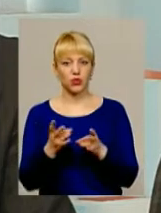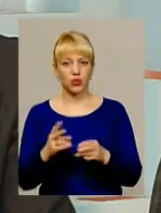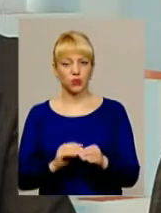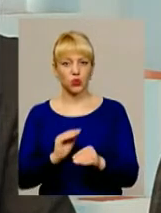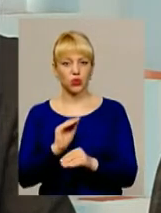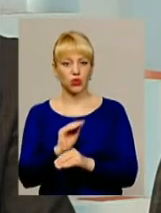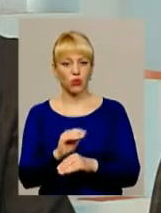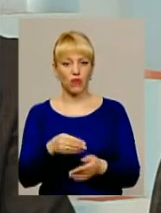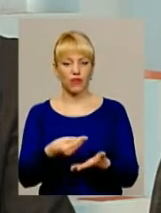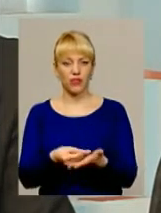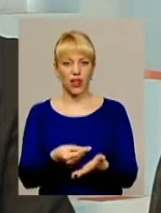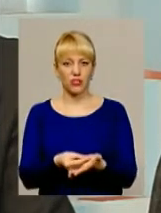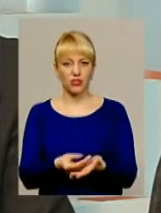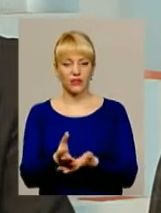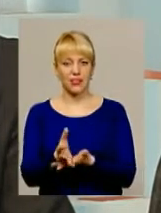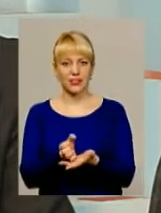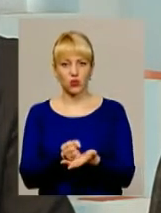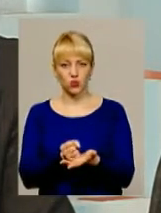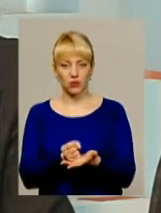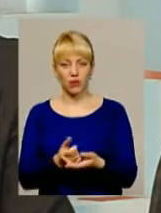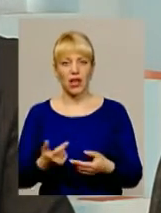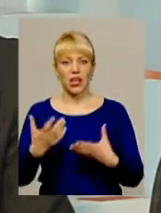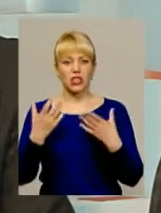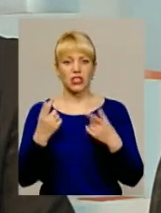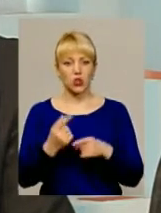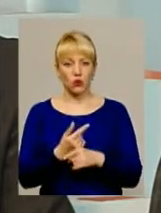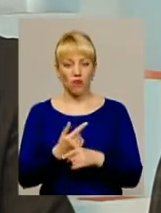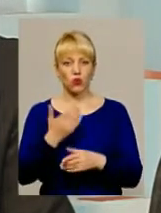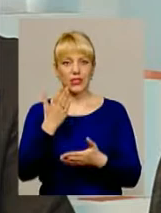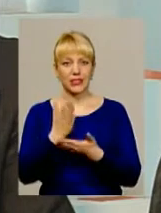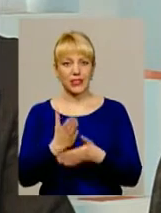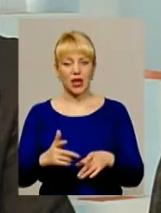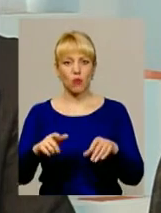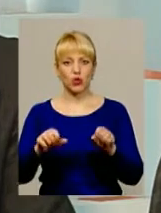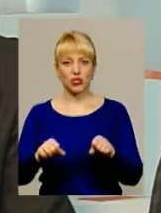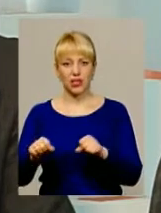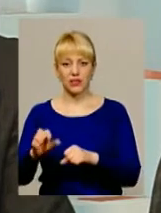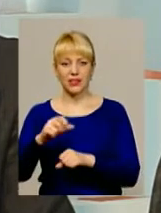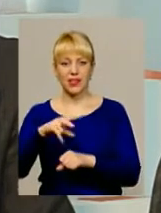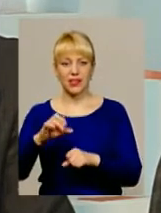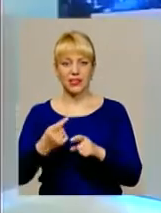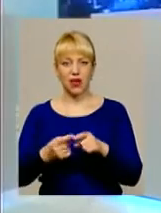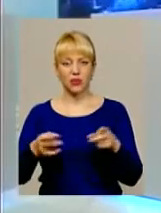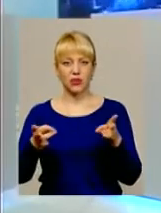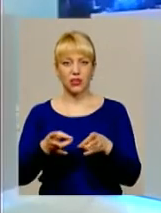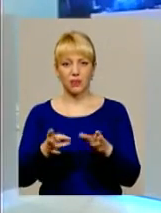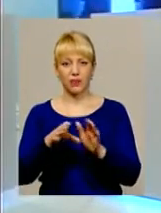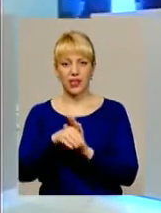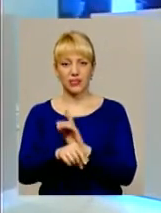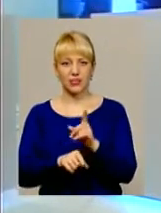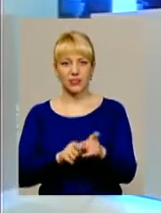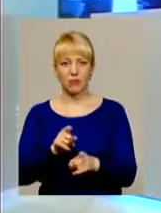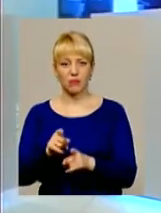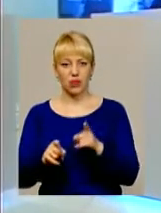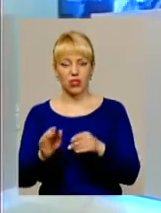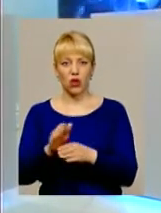фінансовий ресурс. Знову ж таки, є можливість, але це потрібно внести зміни в